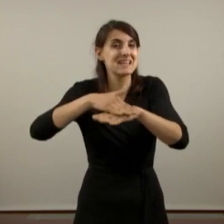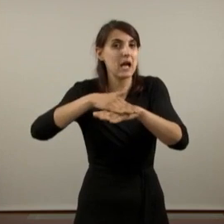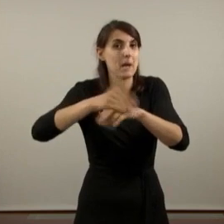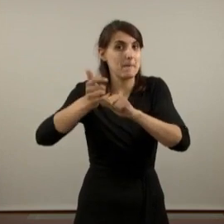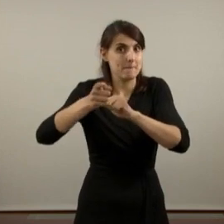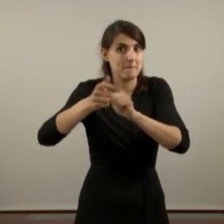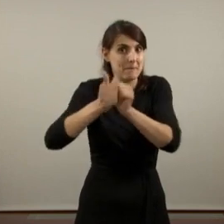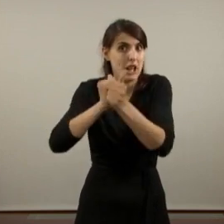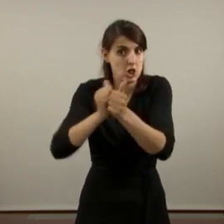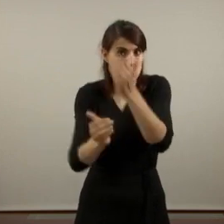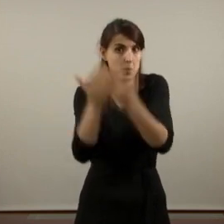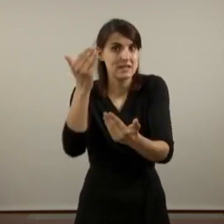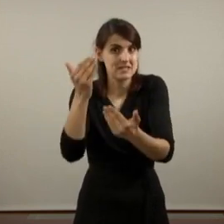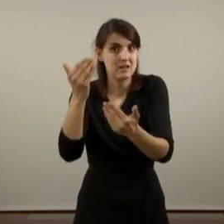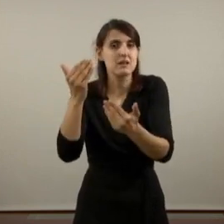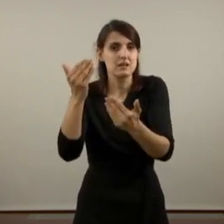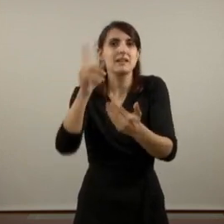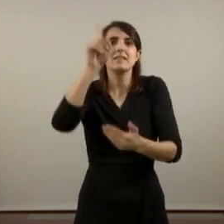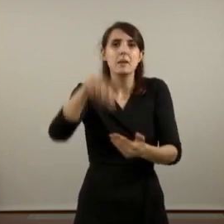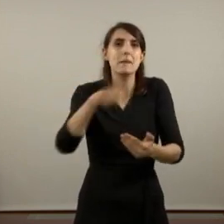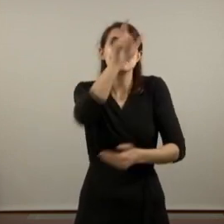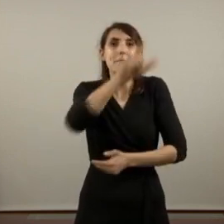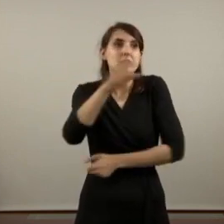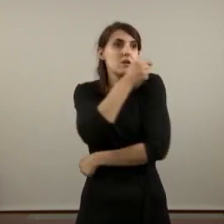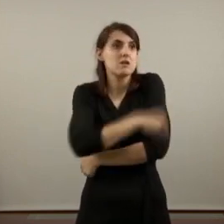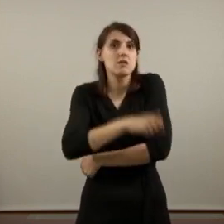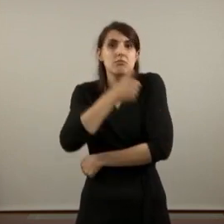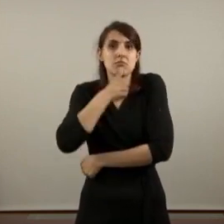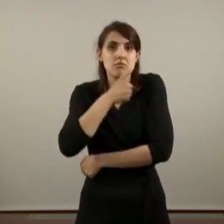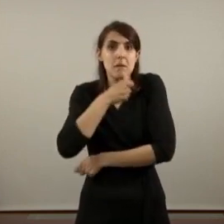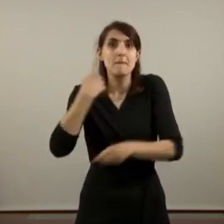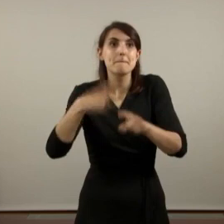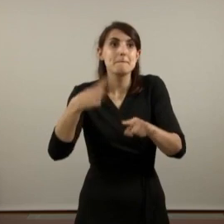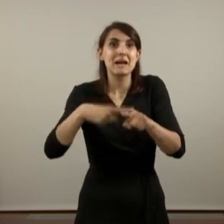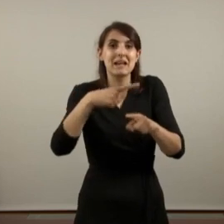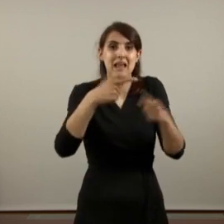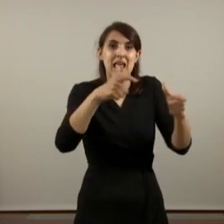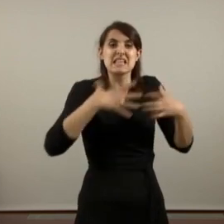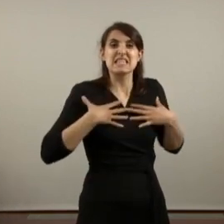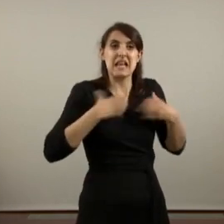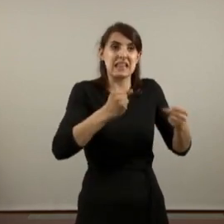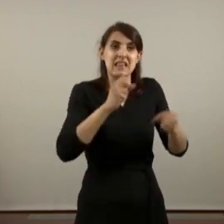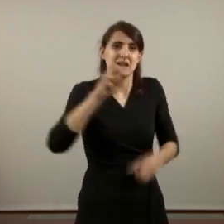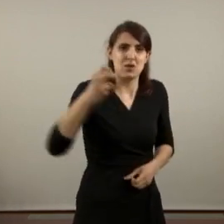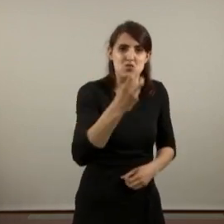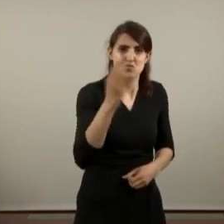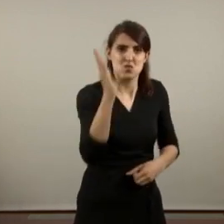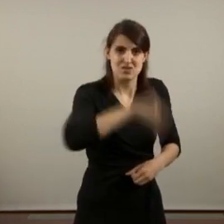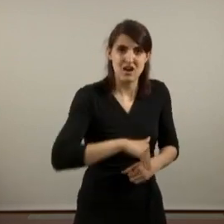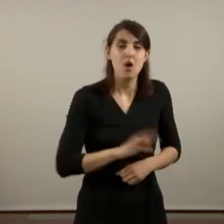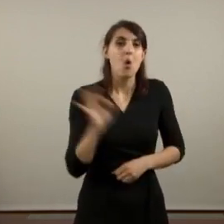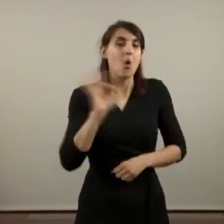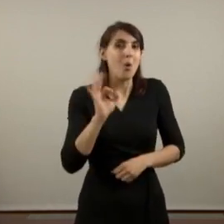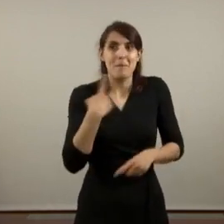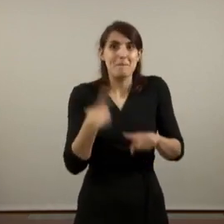tenen pressa les milions de persones que encara no estan vacunades perquè la sanitat està infradotada de recursos o perquè directament no